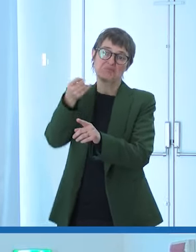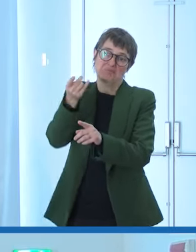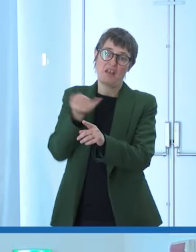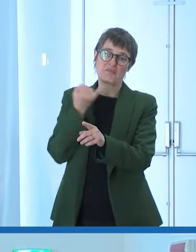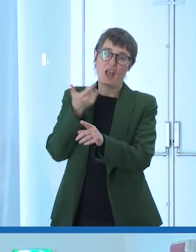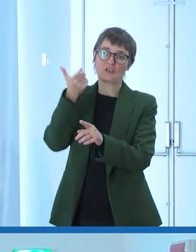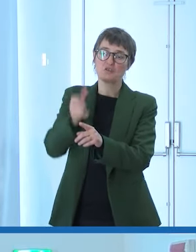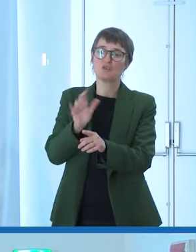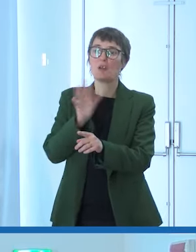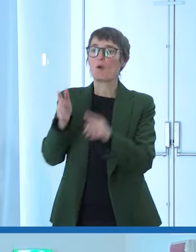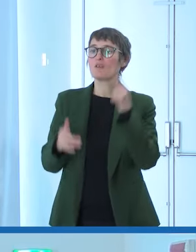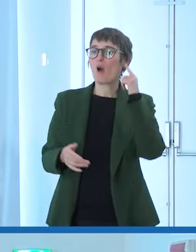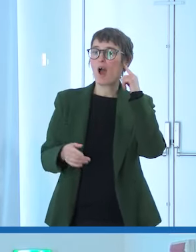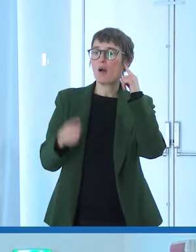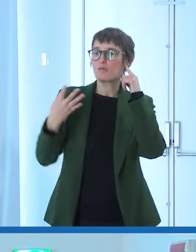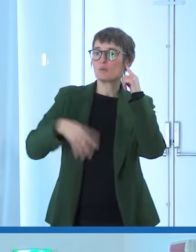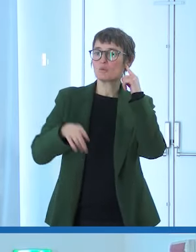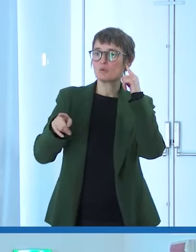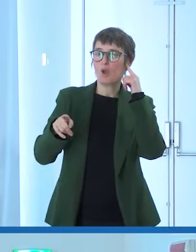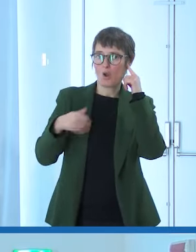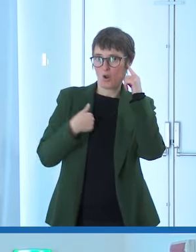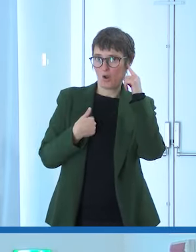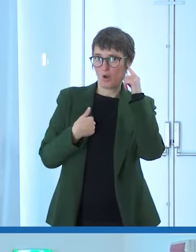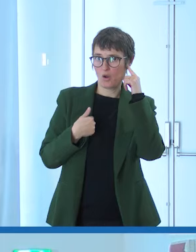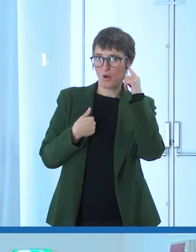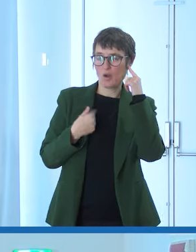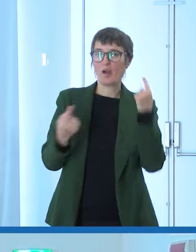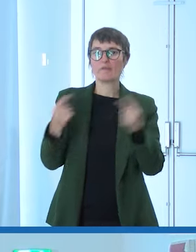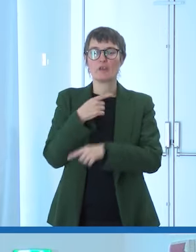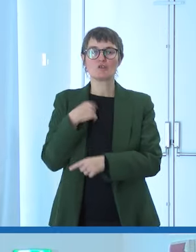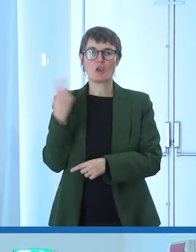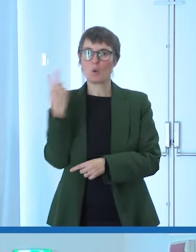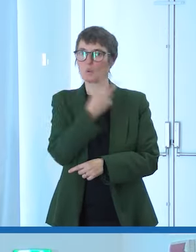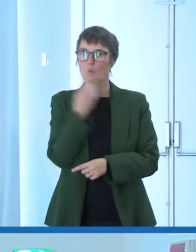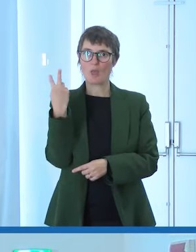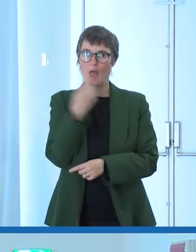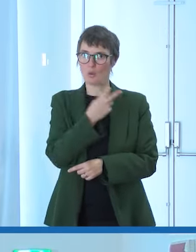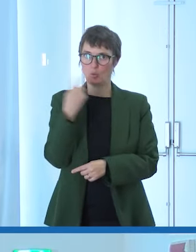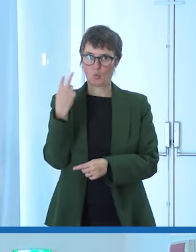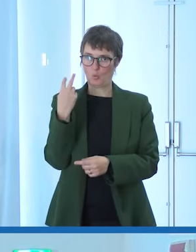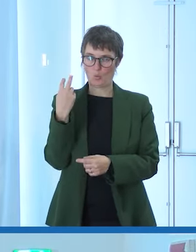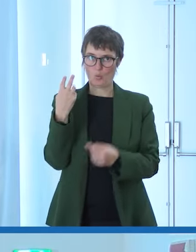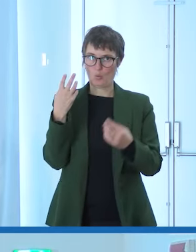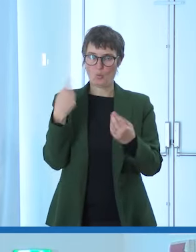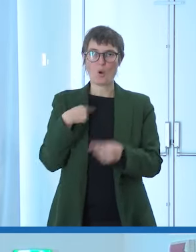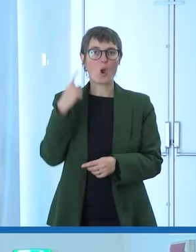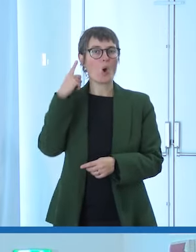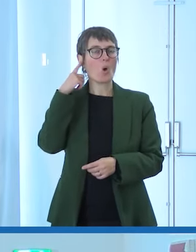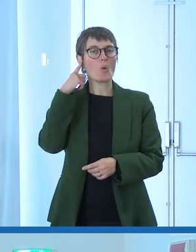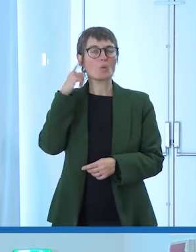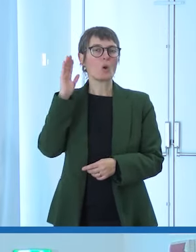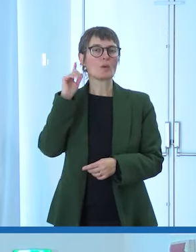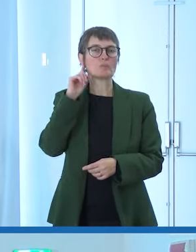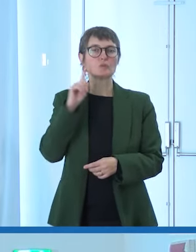orecchio che funziona mentre io mi ritrovo con tutti e due così uno completamente sordo e l